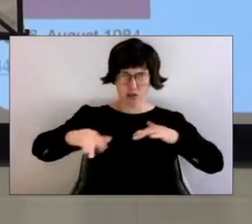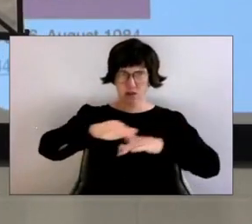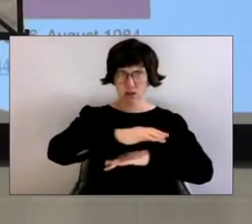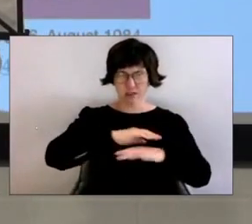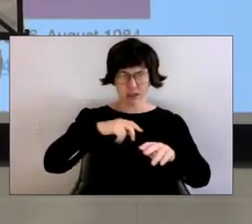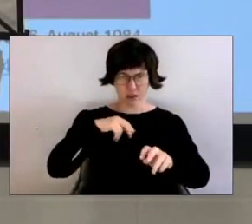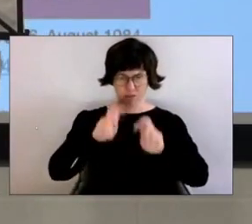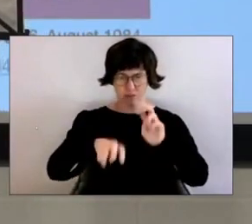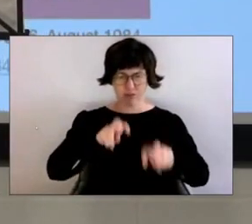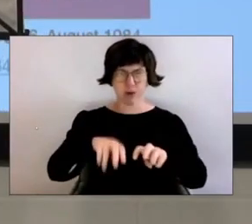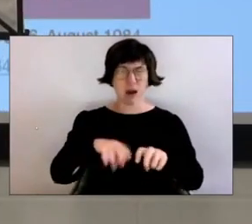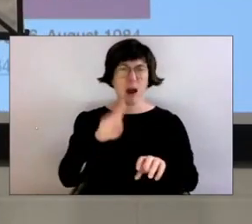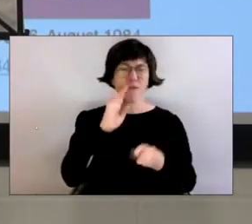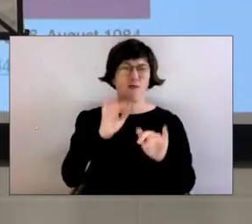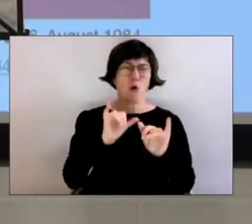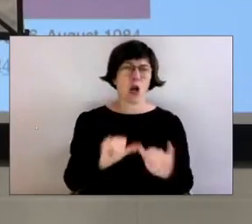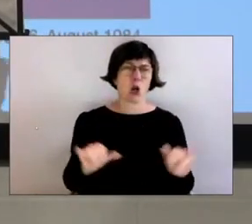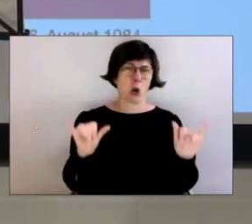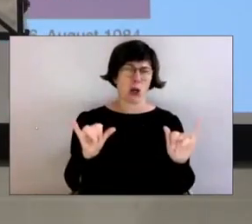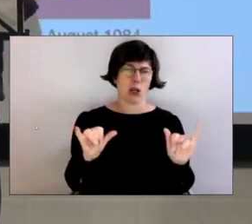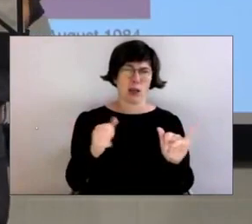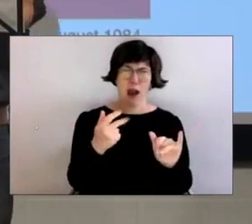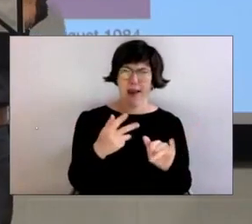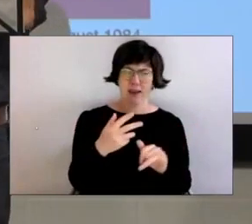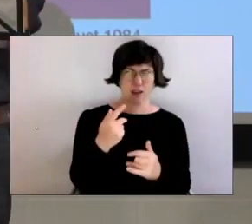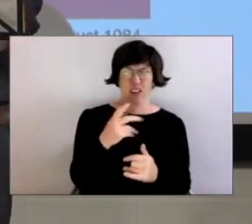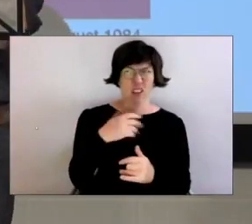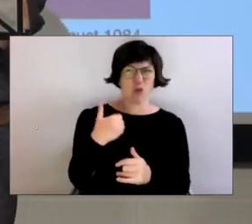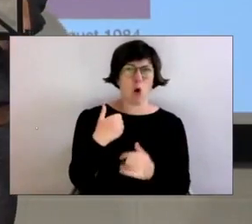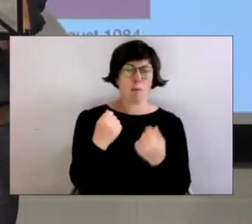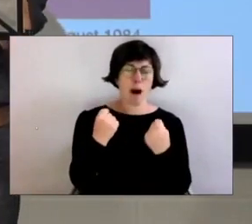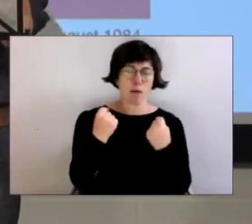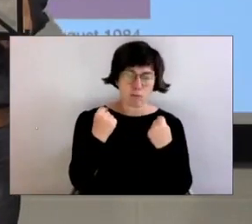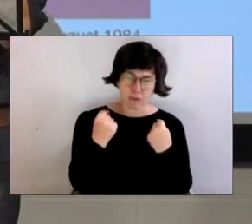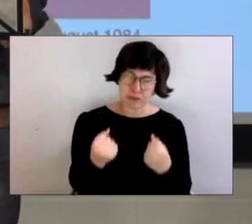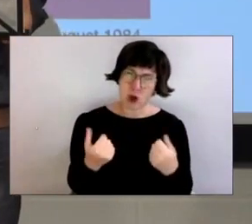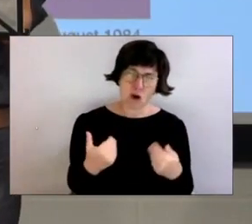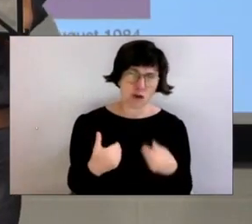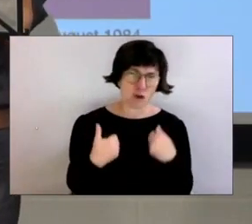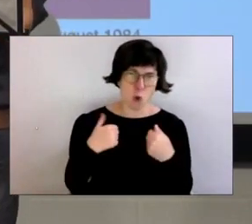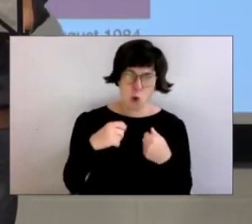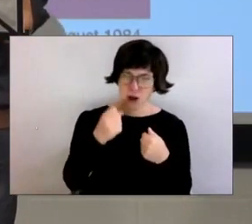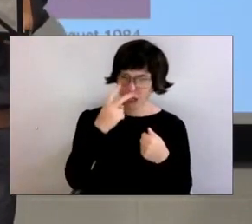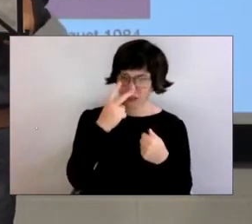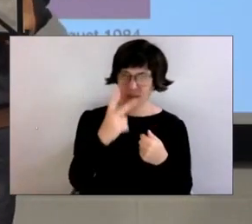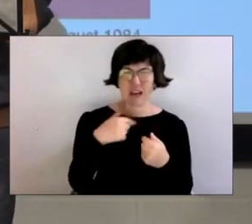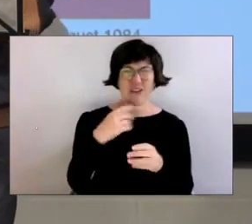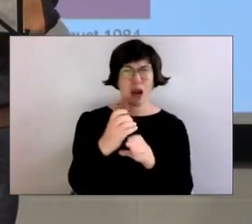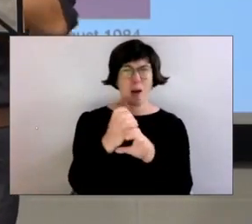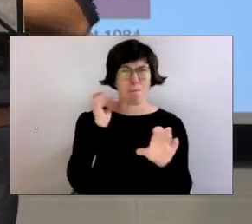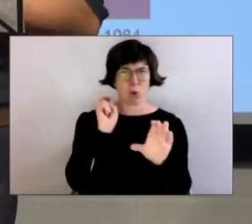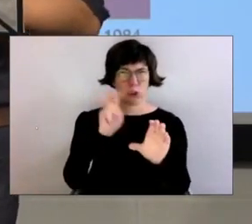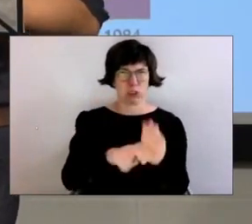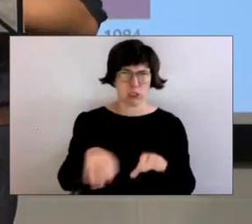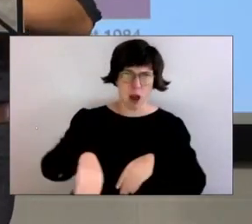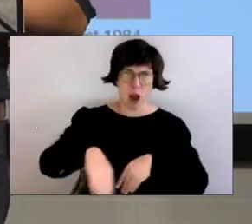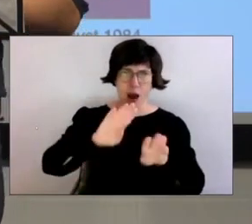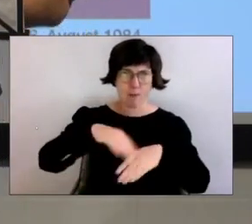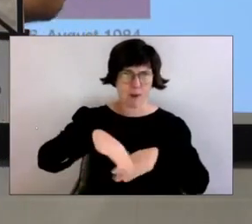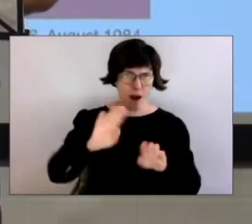Die Bewohner waren glücklich. Es gab auch ein paar, die sich nicht freuten, aber die große Mehrheit freute sich, als sie sahen, dass wir in den Bussen weggebracht wurden.